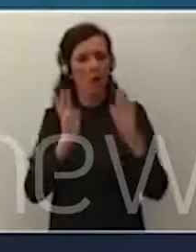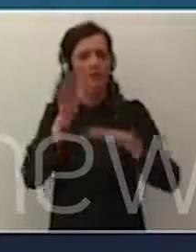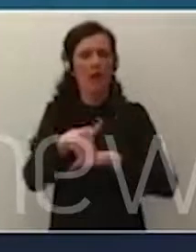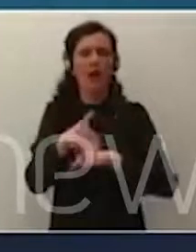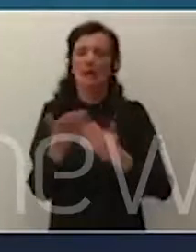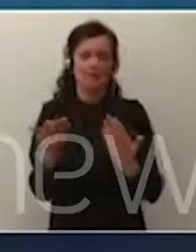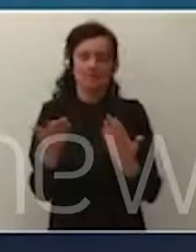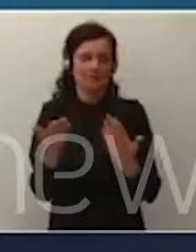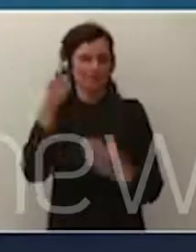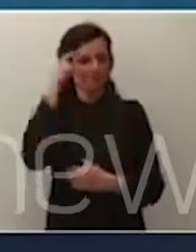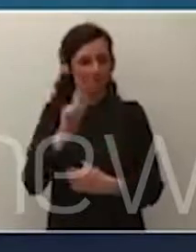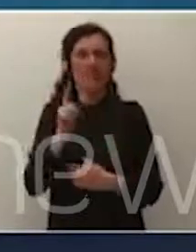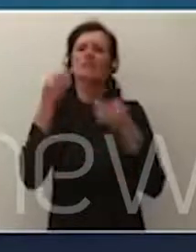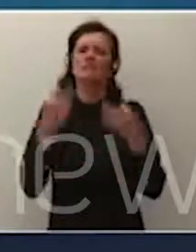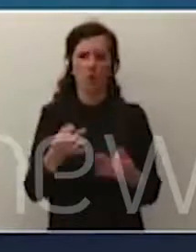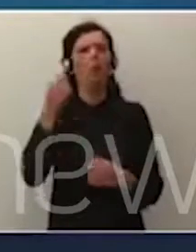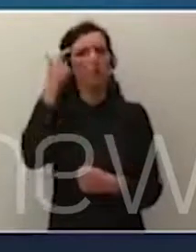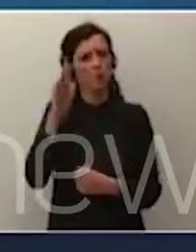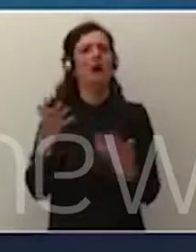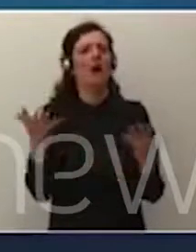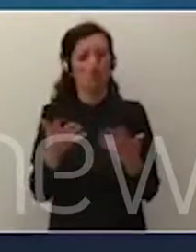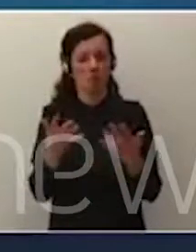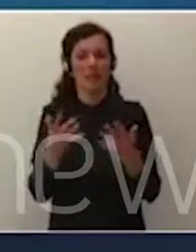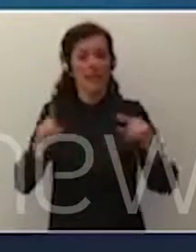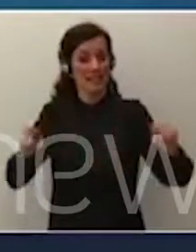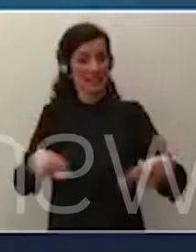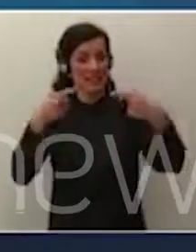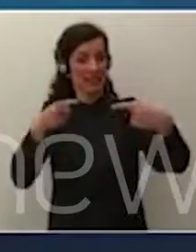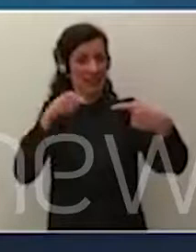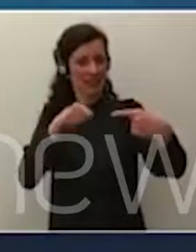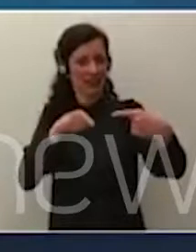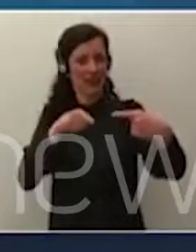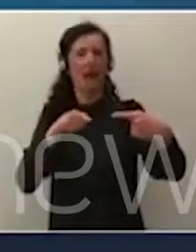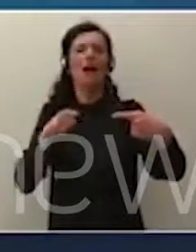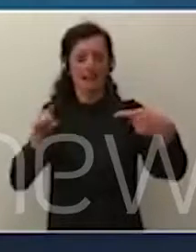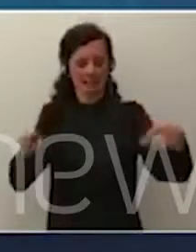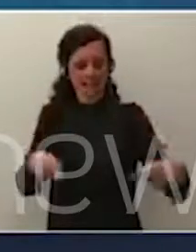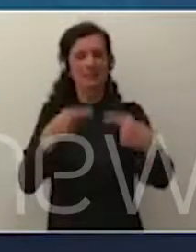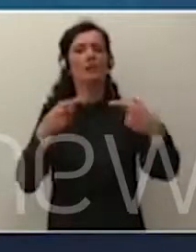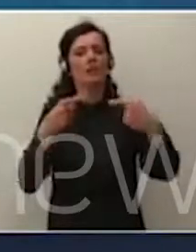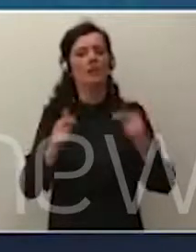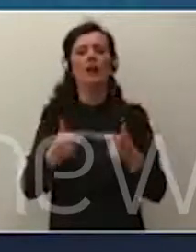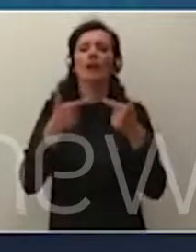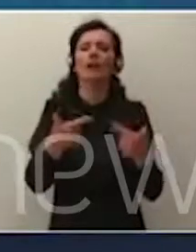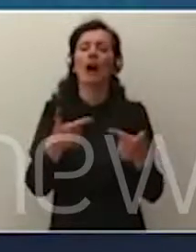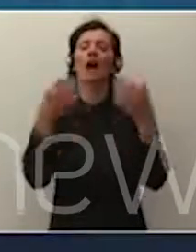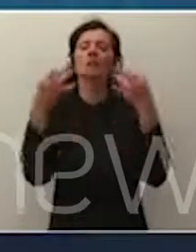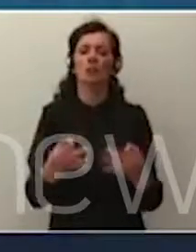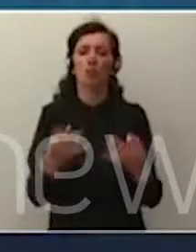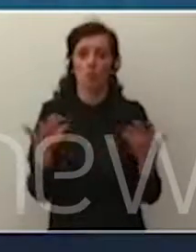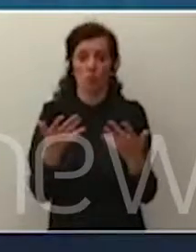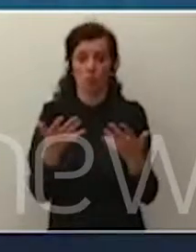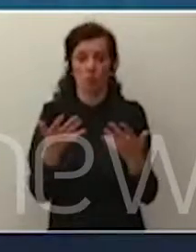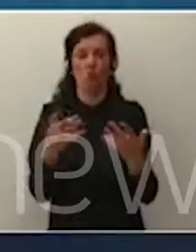dobbiamo lavorare, della sfida in un certo senso più importante, è quella di assicurare che dopo la